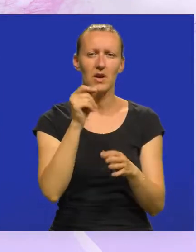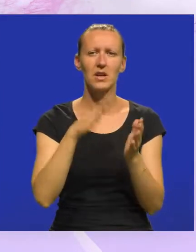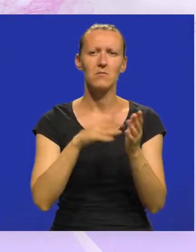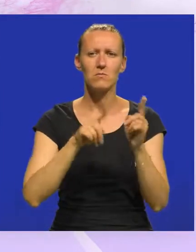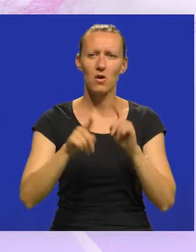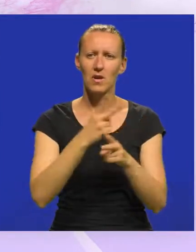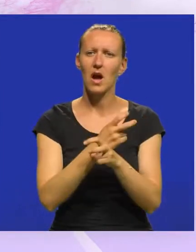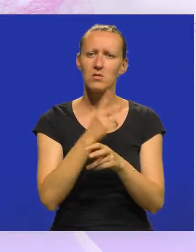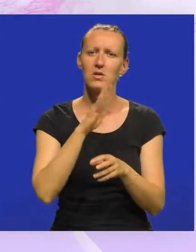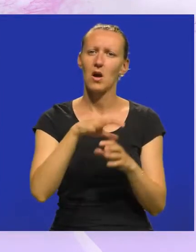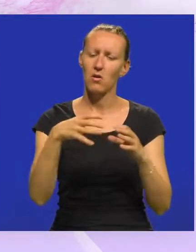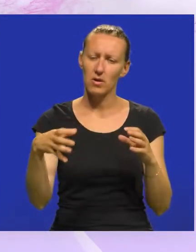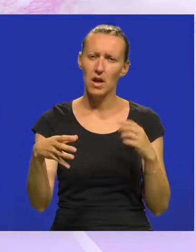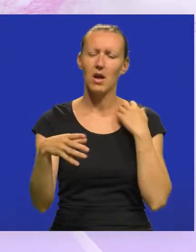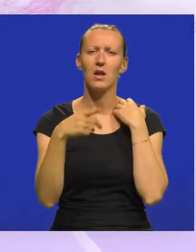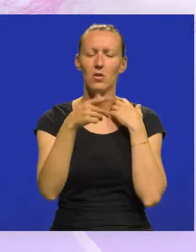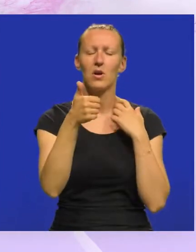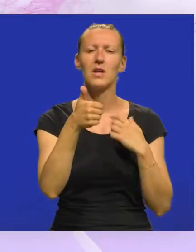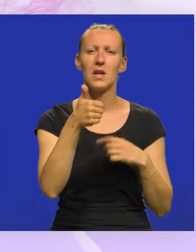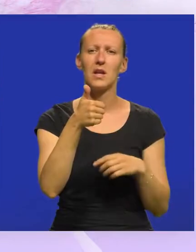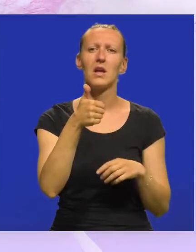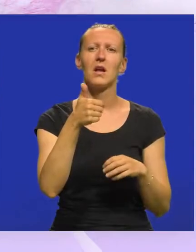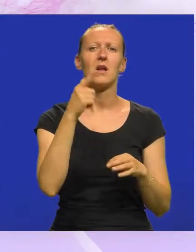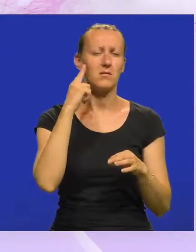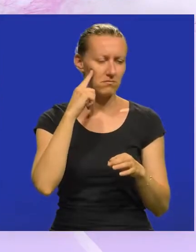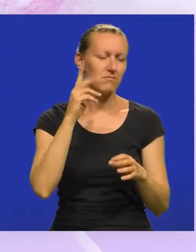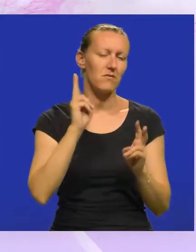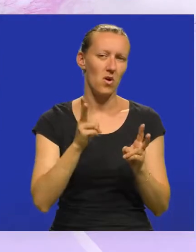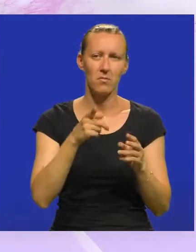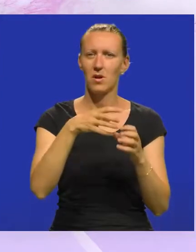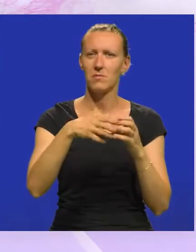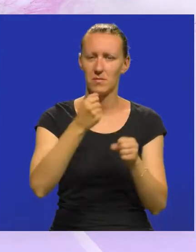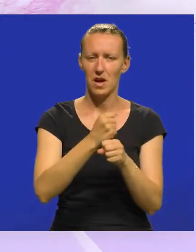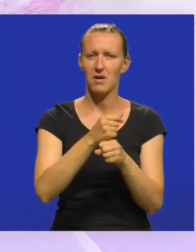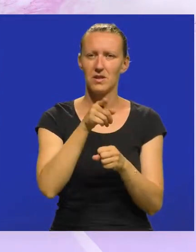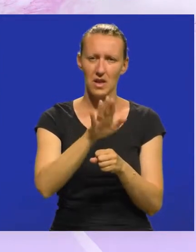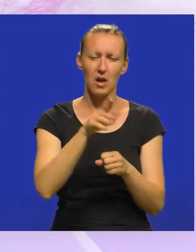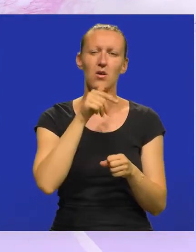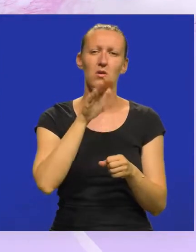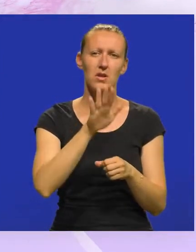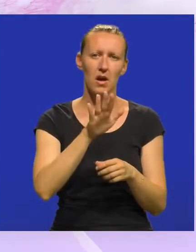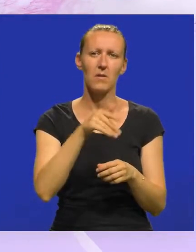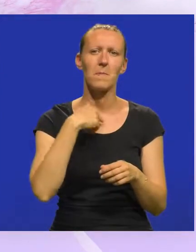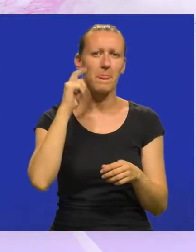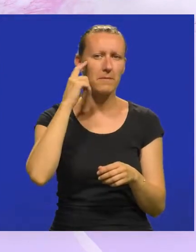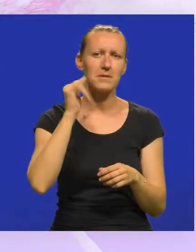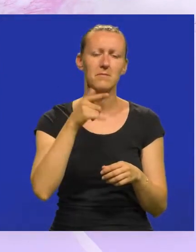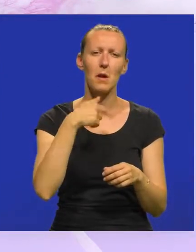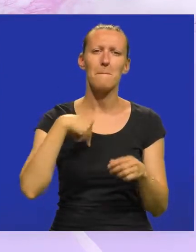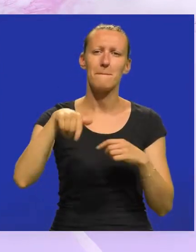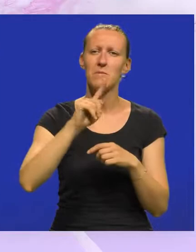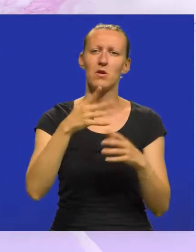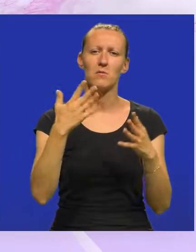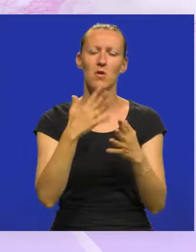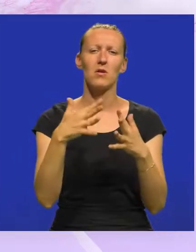rimskom povješću, austijskom i tako dalje. Ovdje je to jedan logičan i odličan slijed. I u tom smislu ja mislim da mi